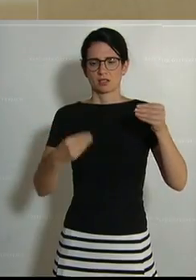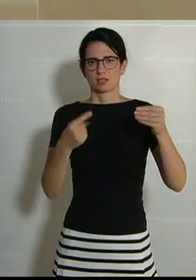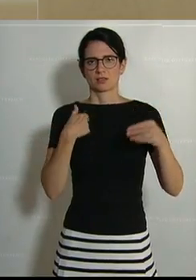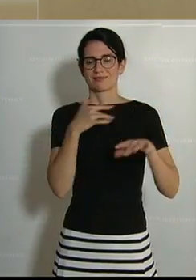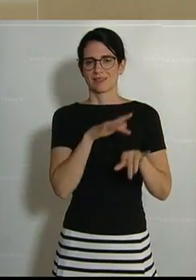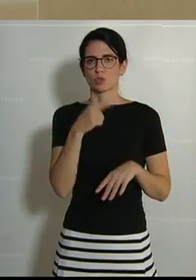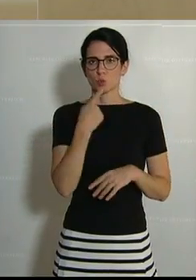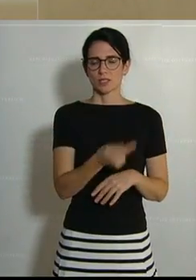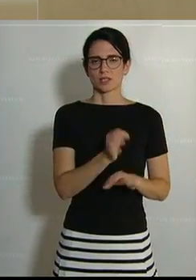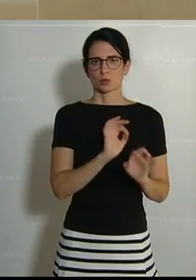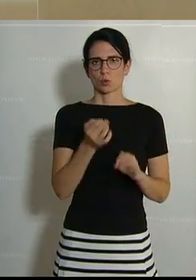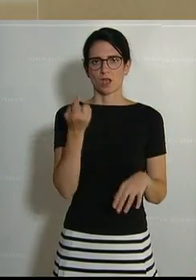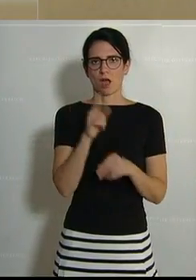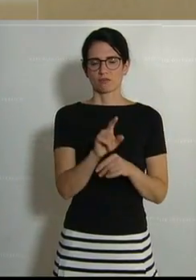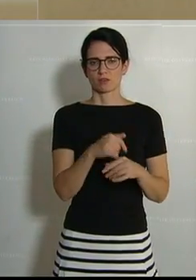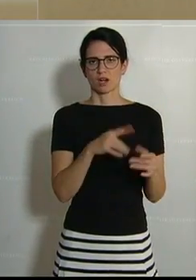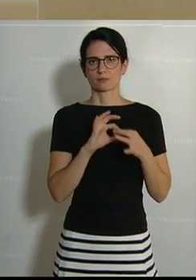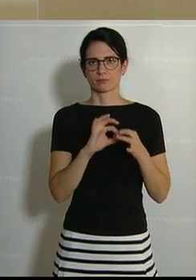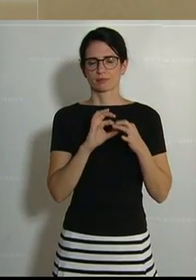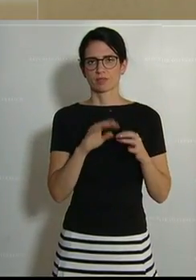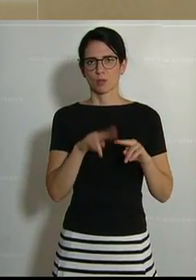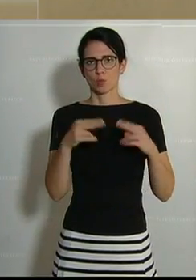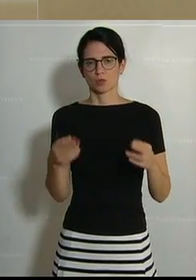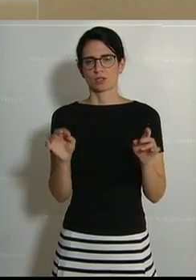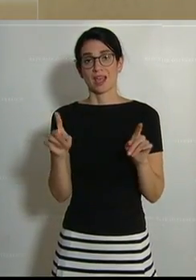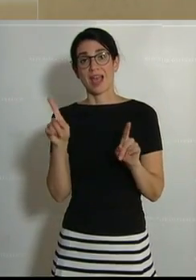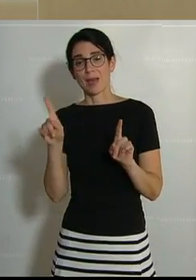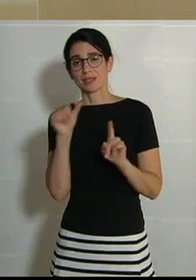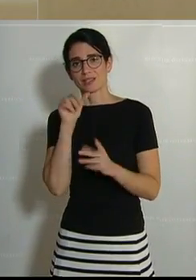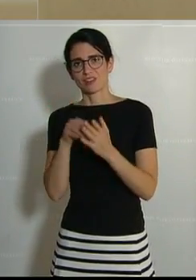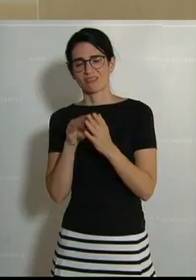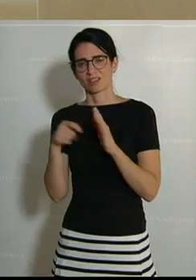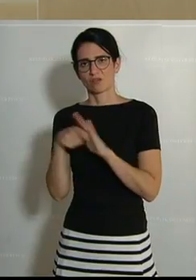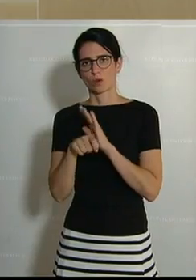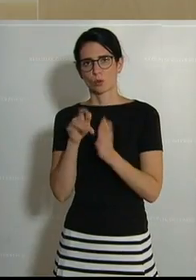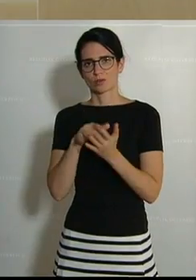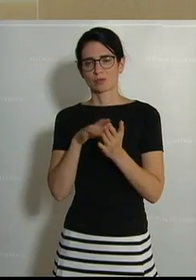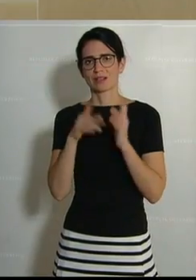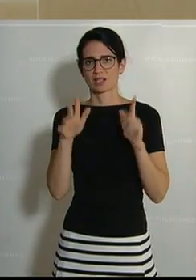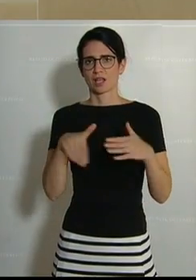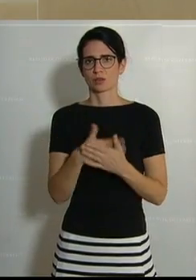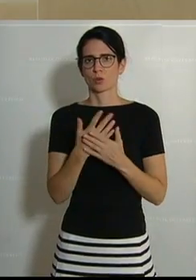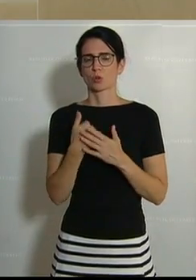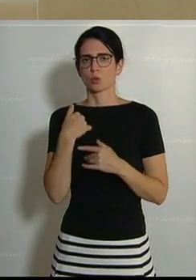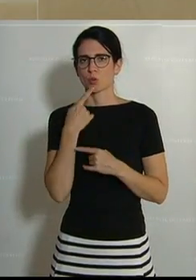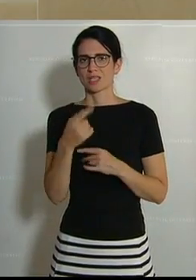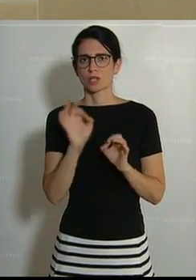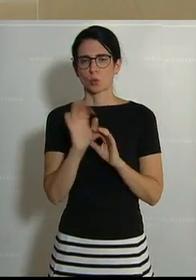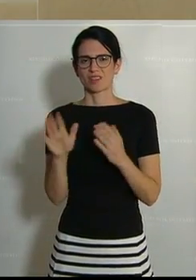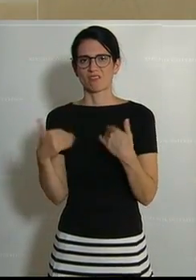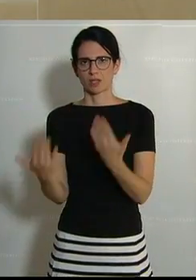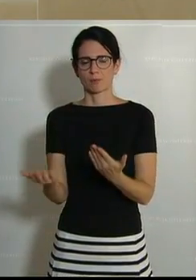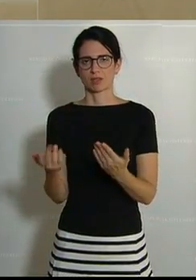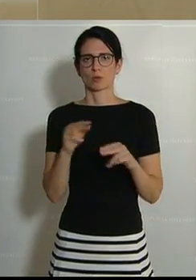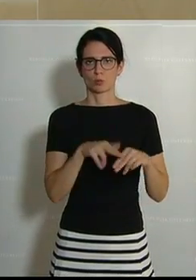zugesagte oder durch Auftragserteilungen gebundene, jedoch nicht in Anspruch genommene Förderungsmittel können neuerlich zugesagt oder vergeben